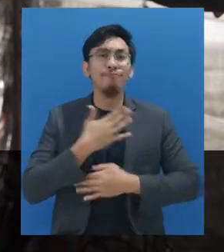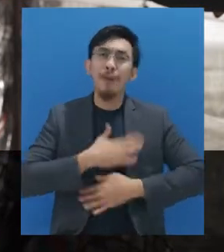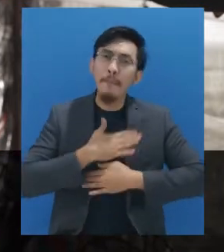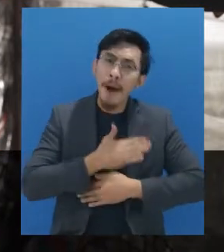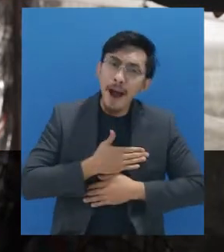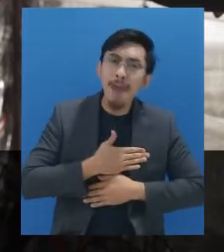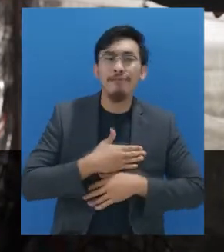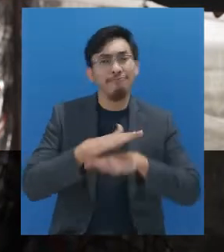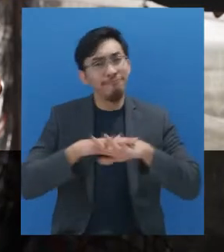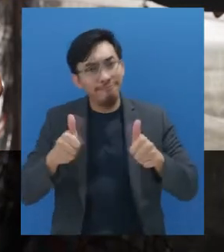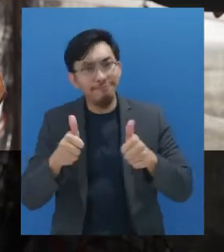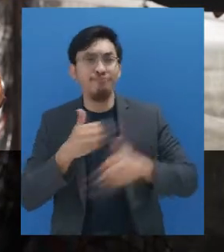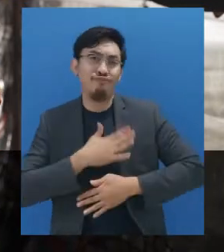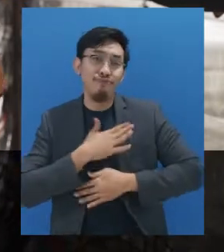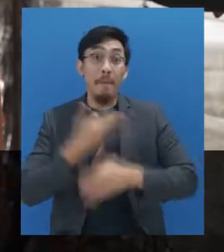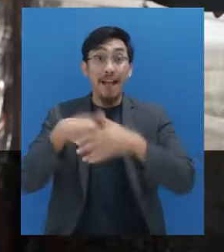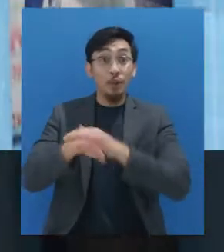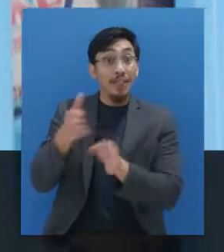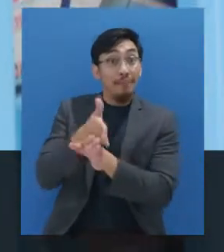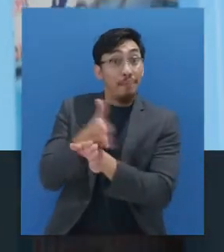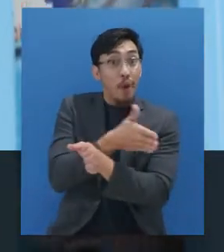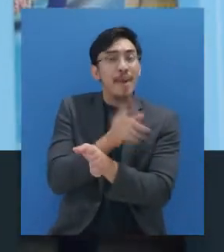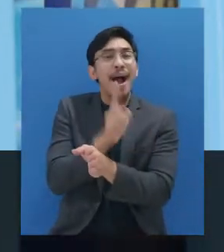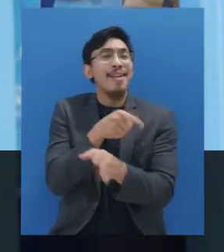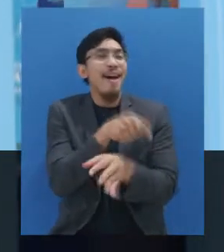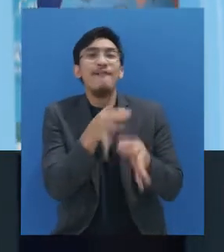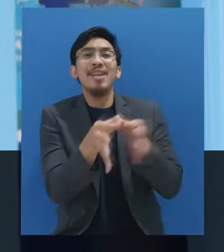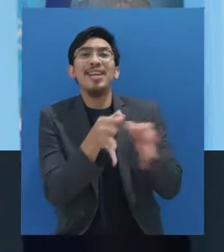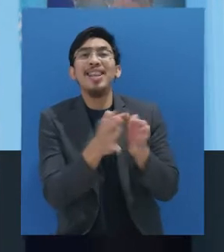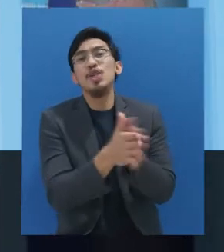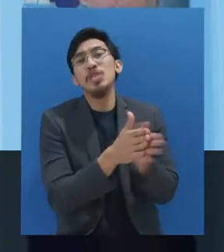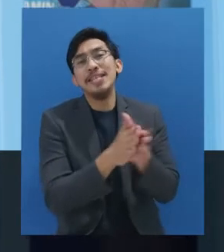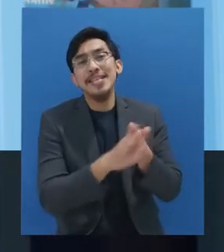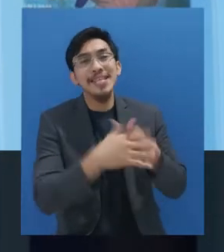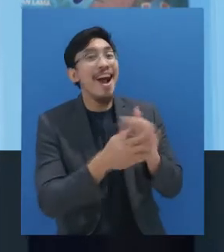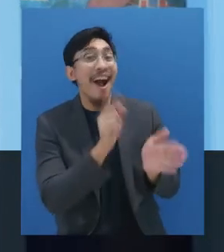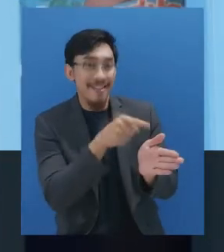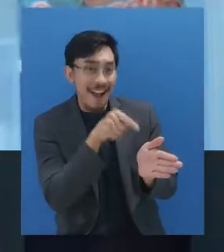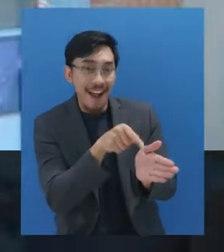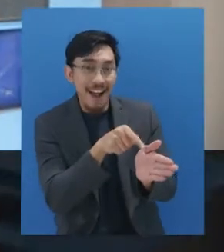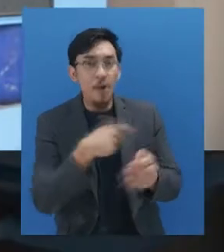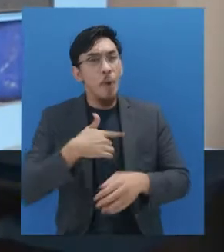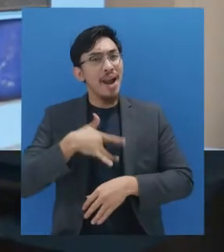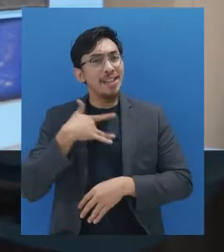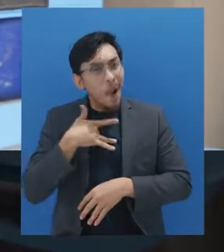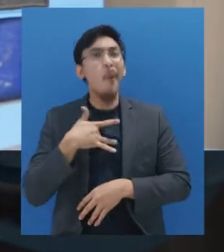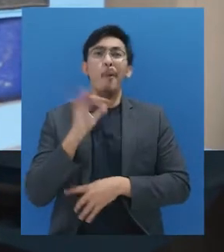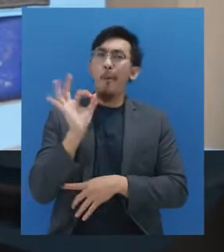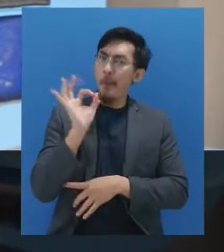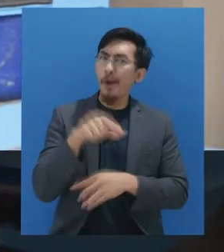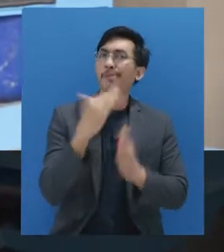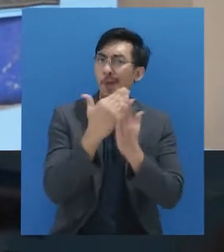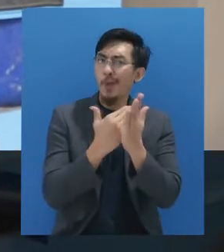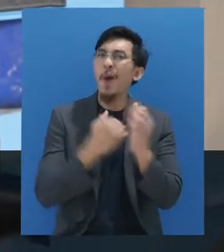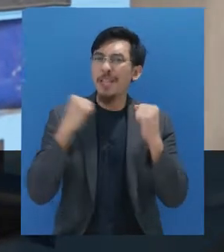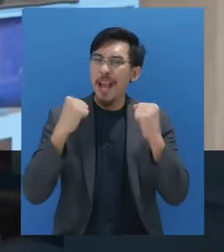aman dan nyaman. Jadi saya juga sebelum masuk ada fasilitas cuci tangan yang telah disediakan. Jadi saya merasa, oh ternyata di